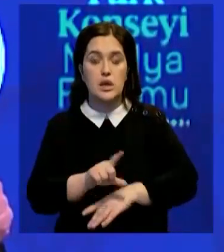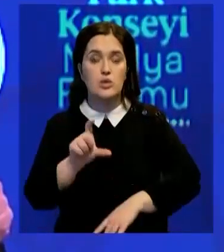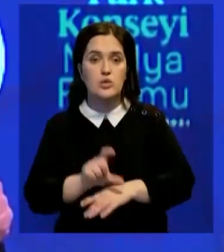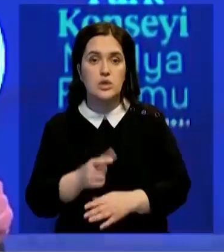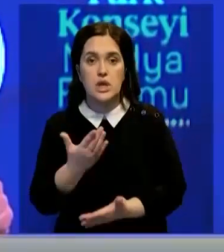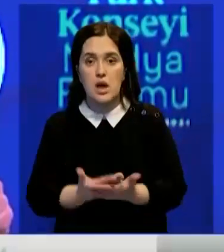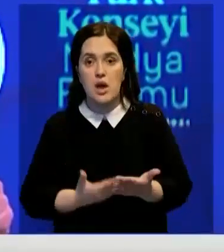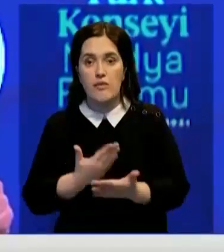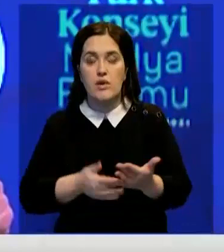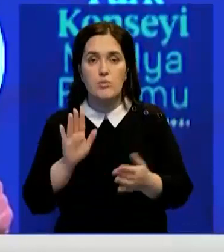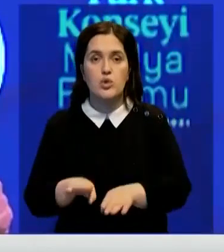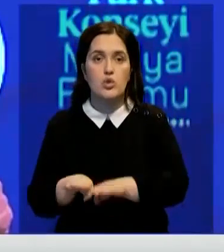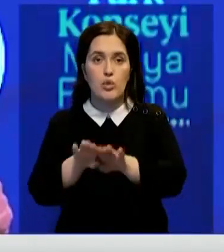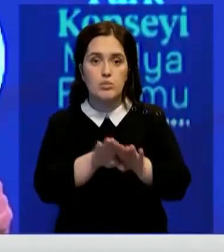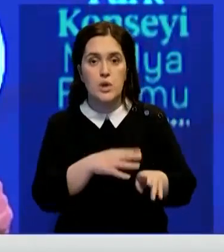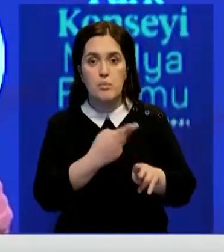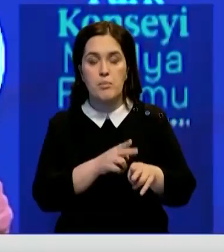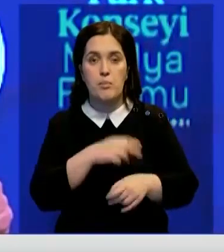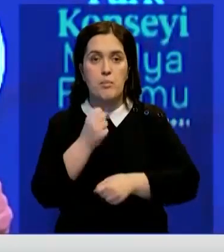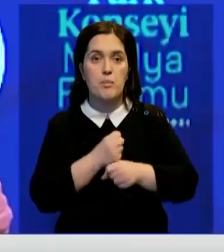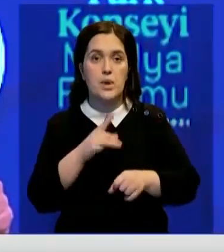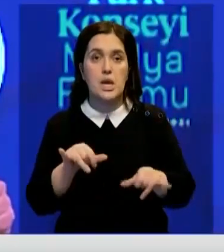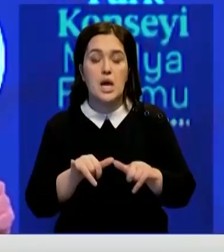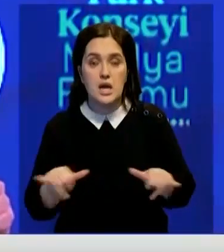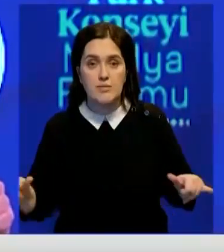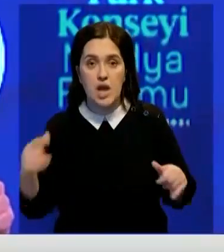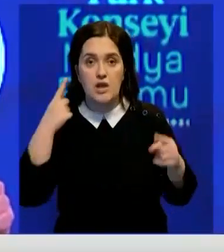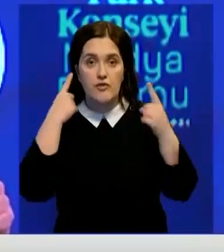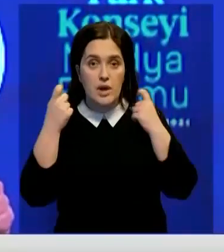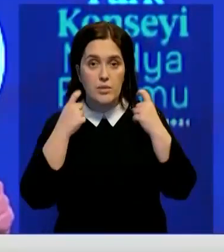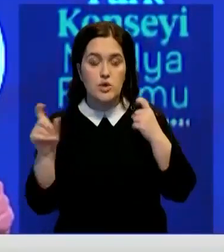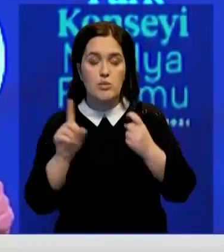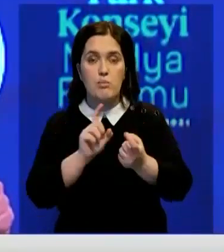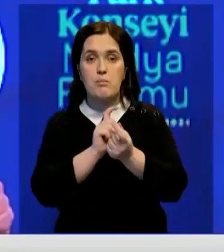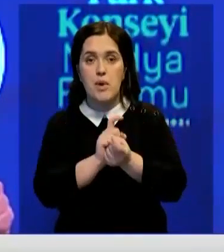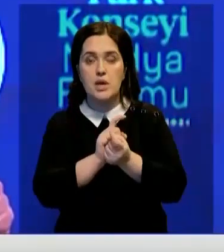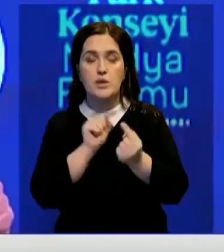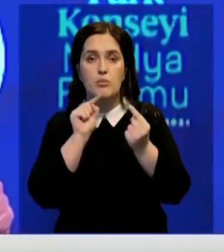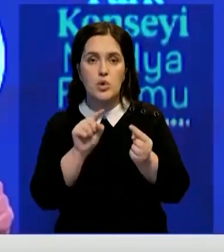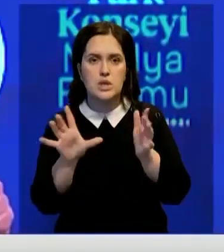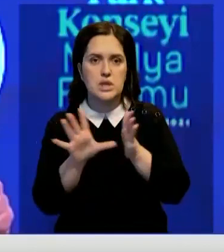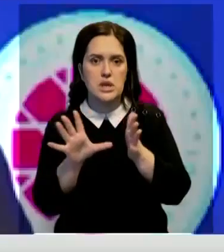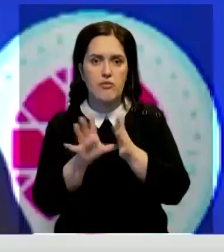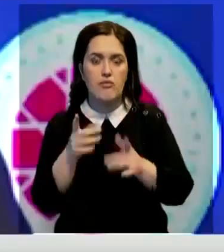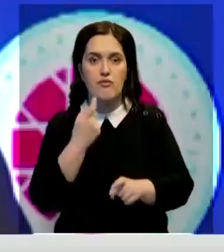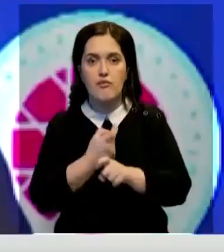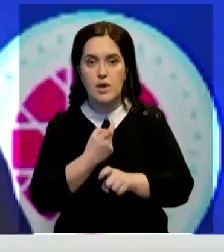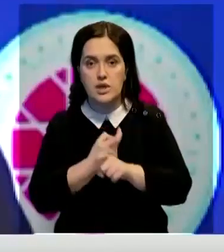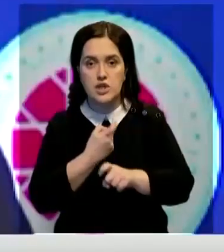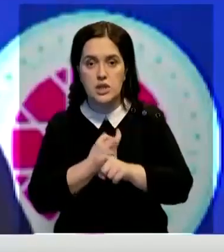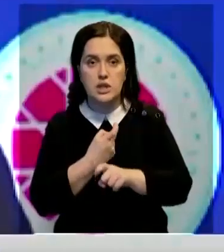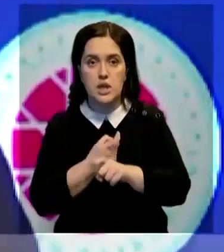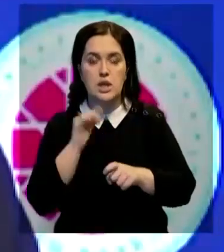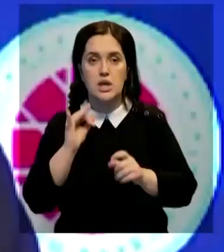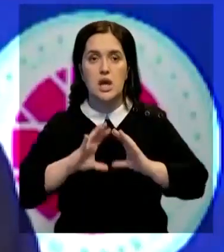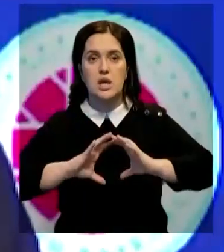совета укрепить общие каналы производства и распространения информации, чтобы бороться против цифрового фашизма, киберимпериализма